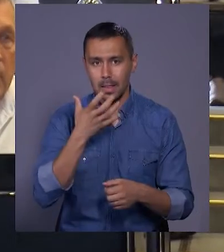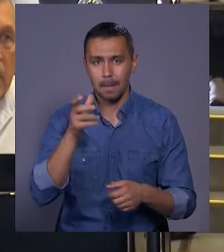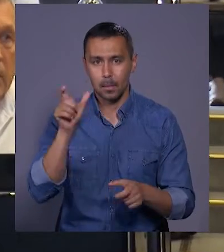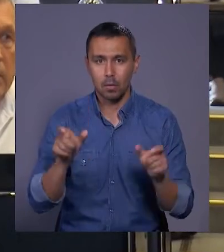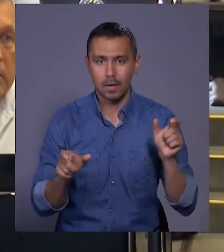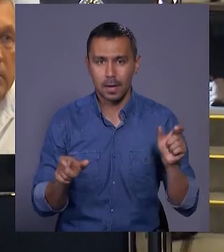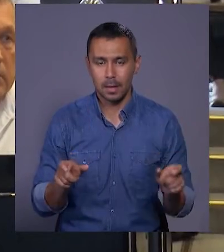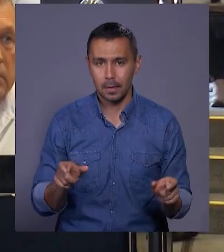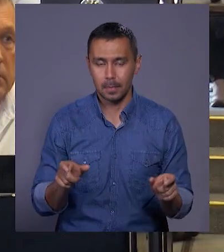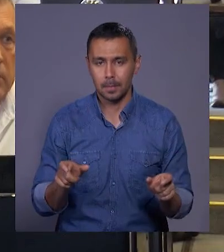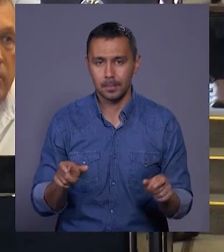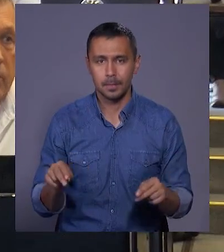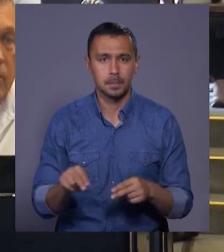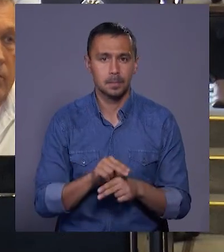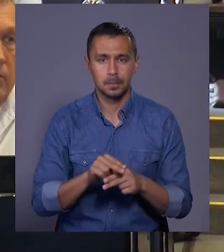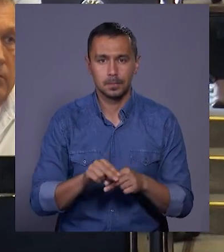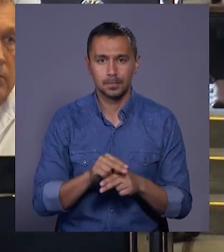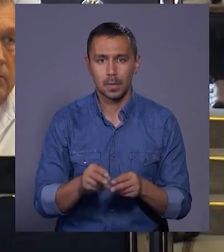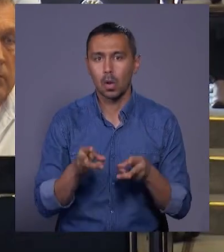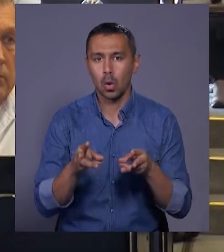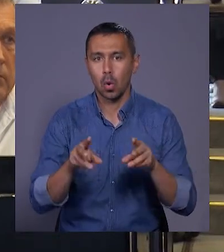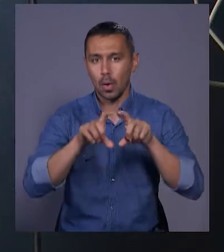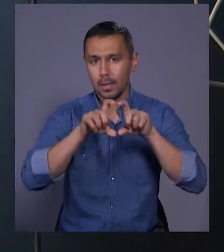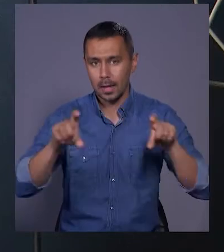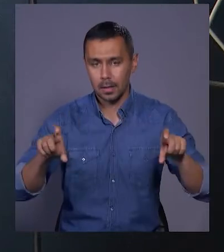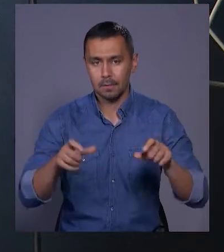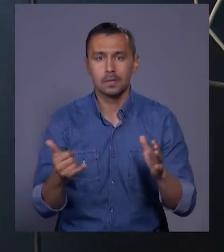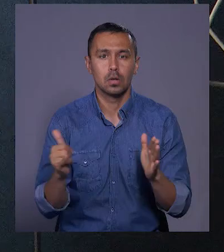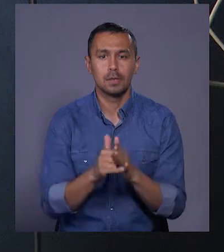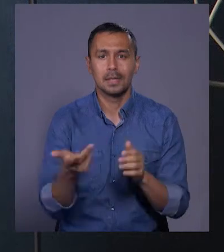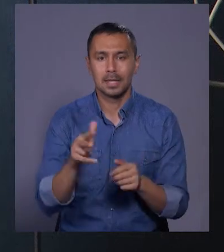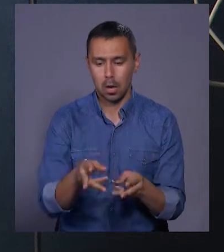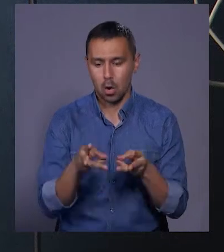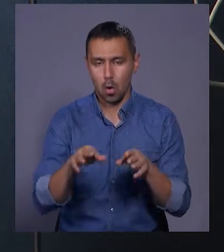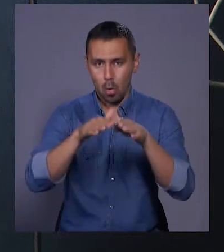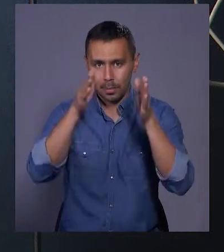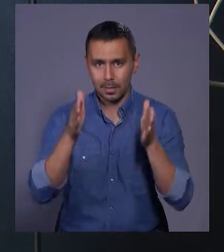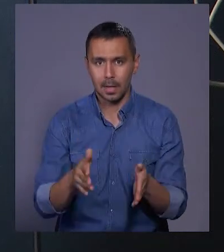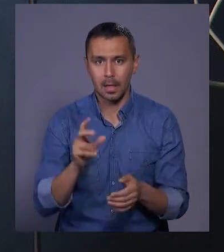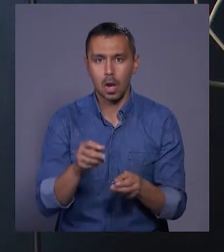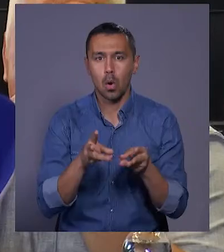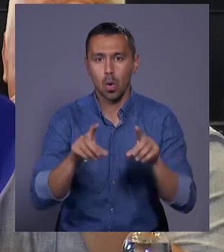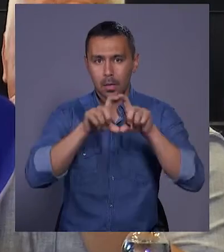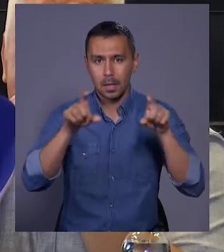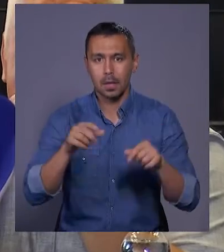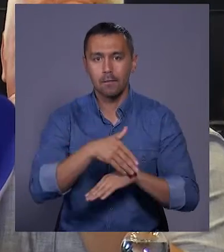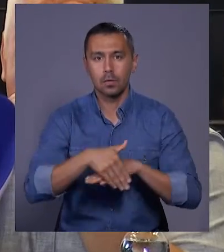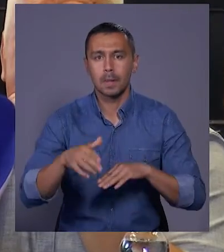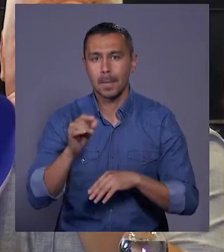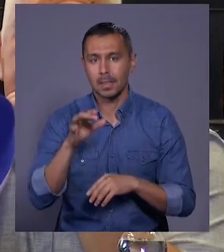реконструкцію котельні на Полюя. Встановили три котли на котельні на Бандера.